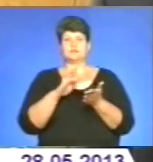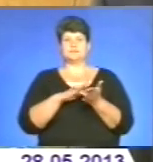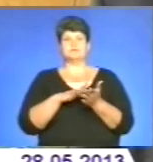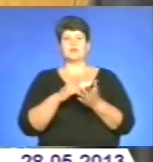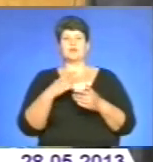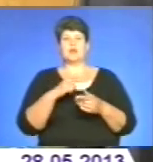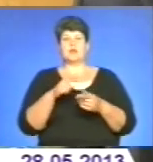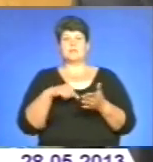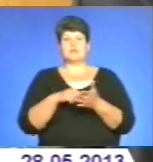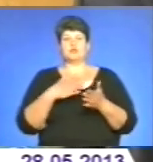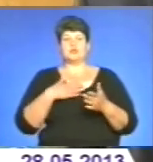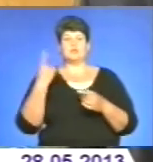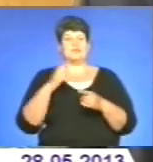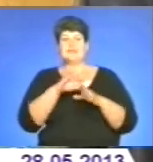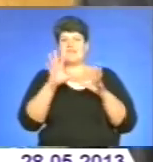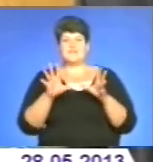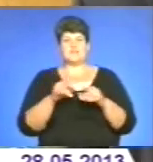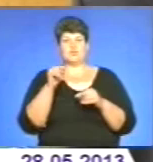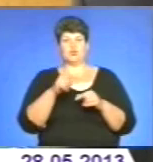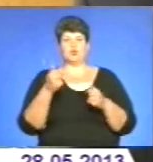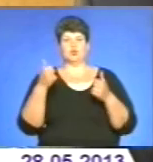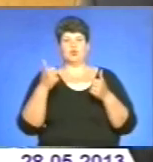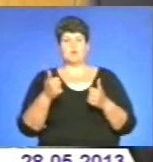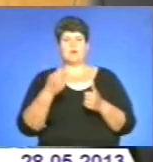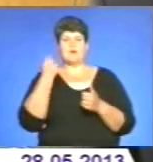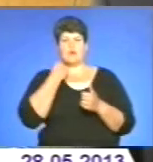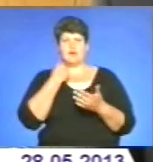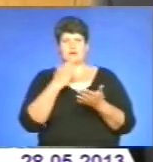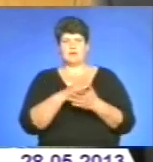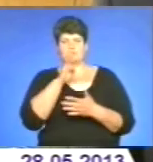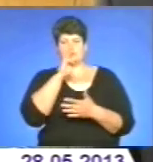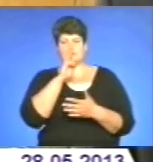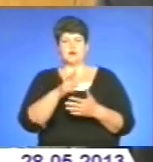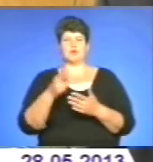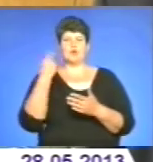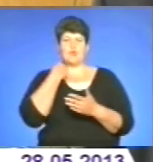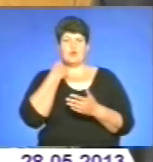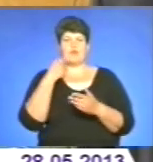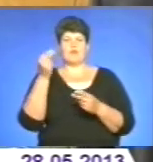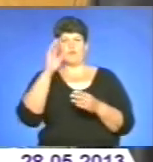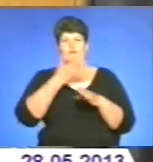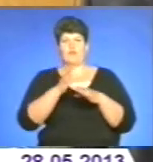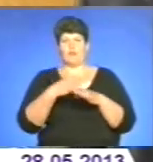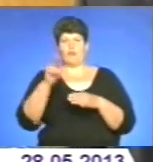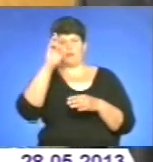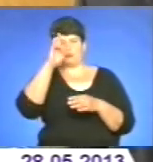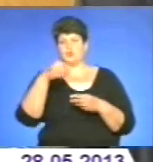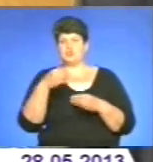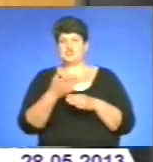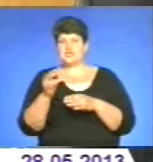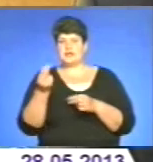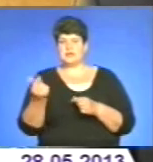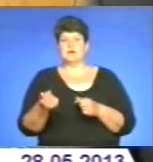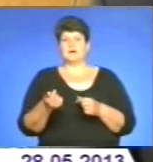Не все тут добре. На жаль, як ми бачимо, борює по заробітній платі, борює до бюджету. Є цілий ряд інших проблемних питань.